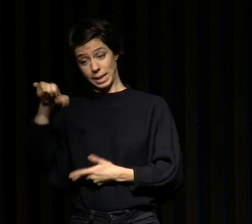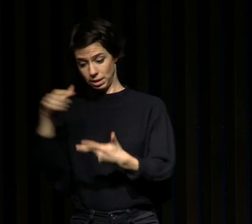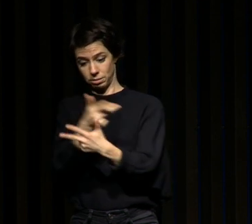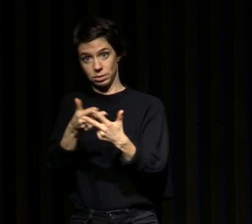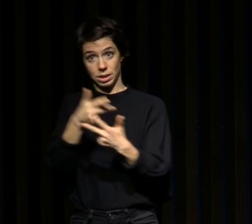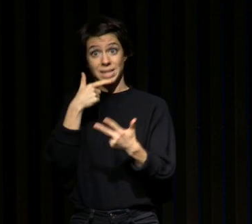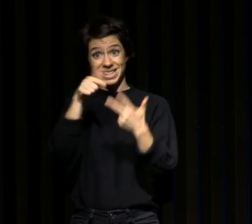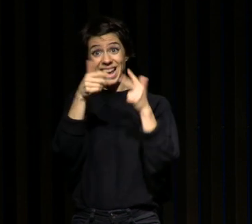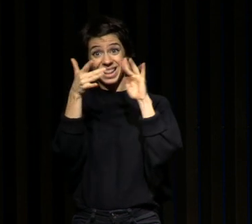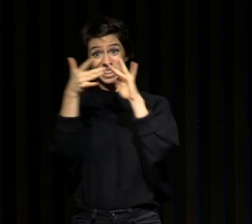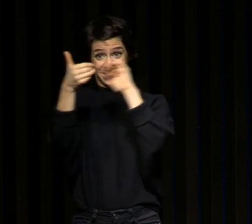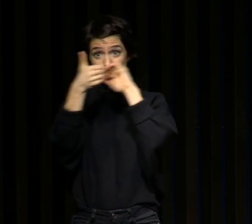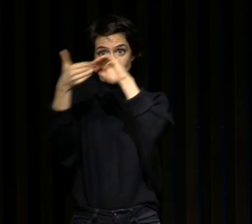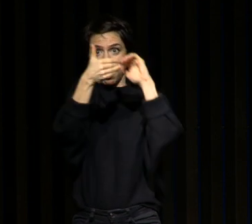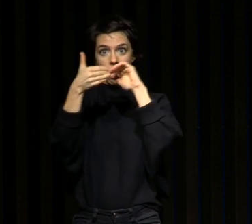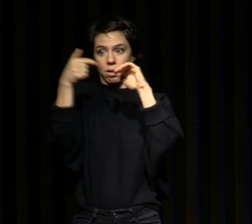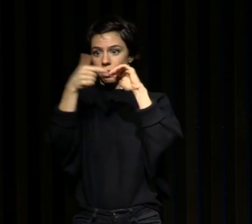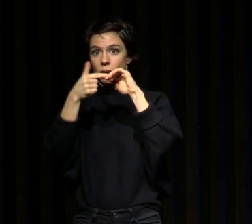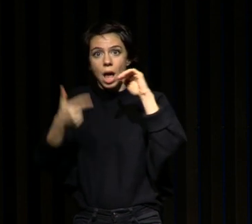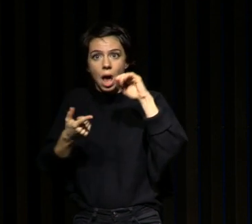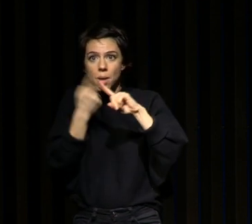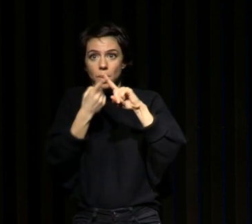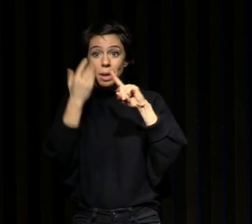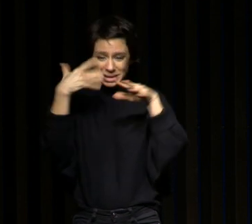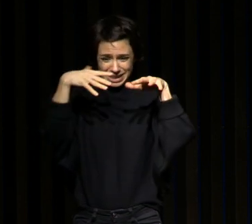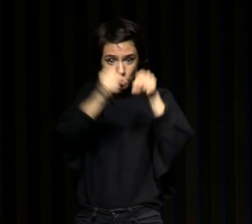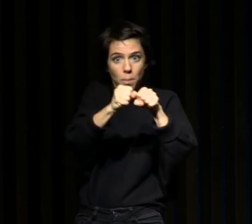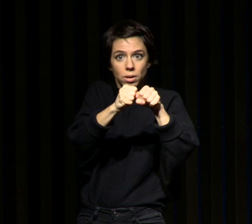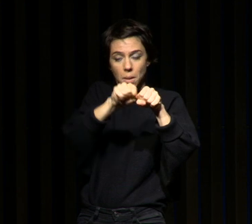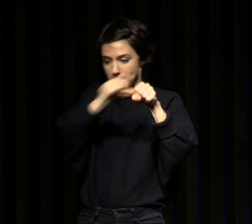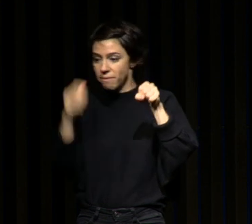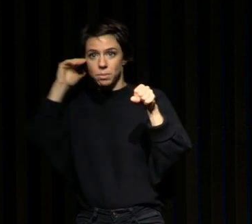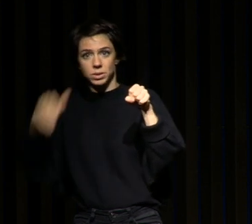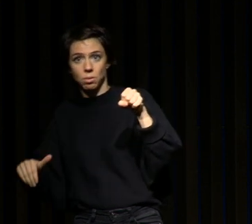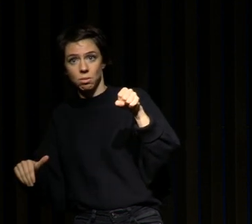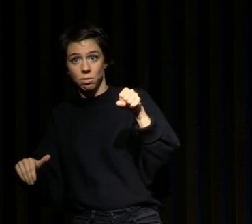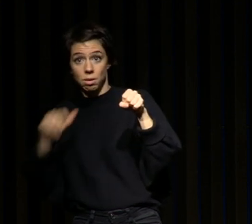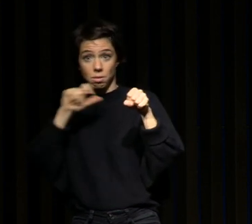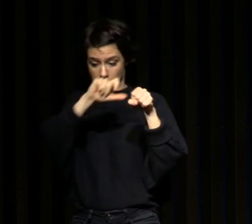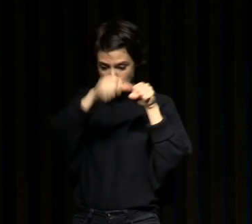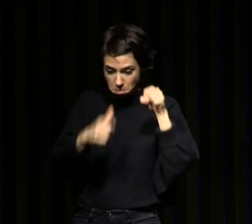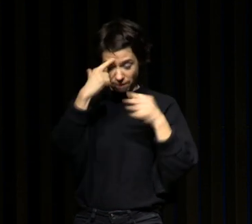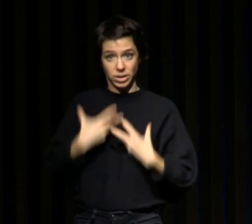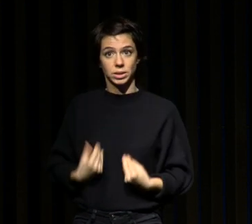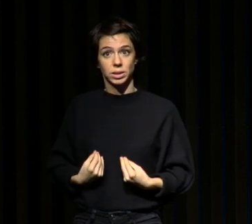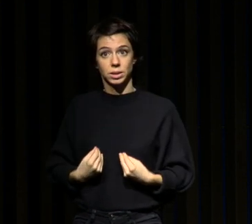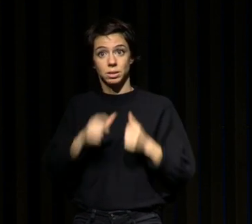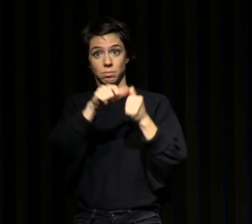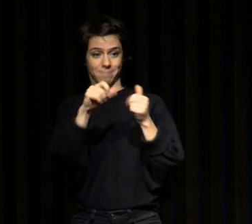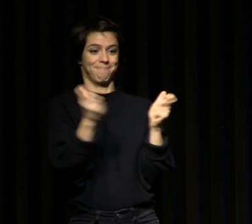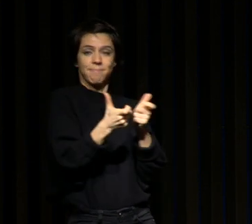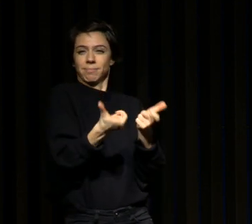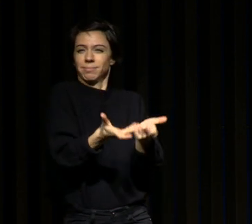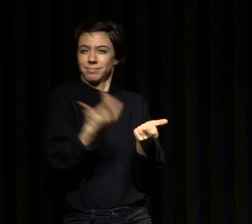majeurs qui sont également impliqués dans la dépression et qui expliquent votre degré de fatigue et ce qu'on sait